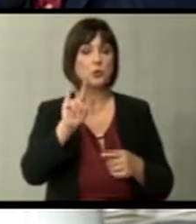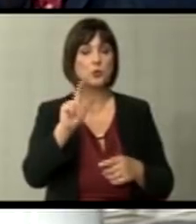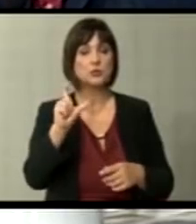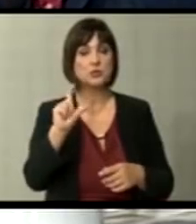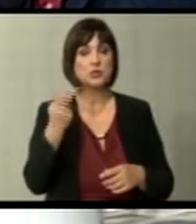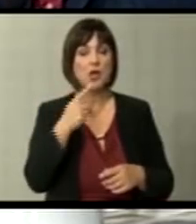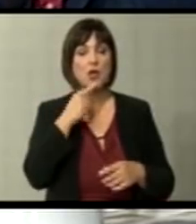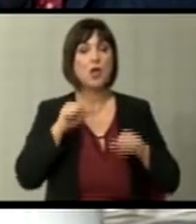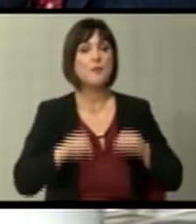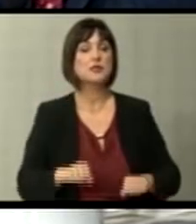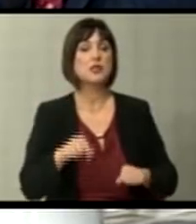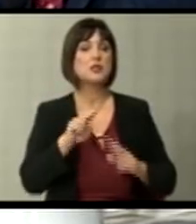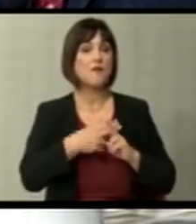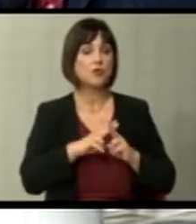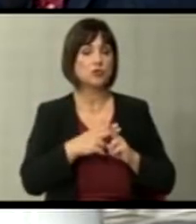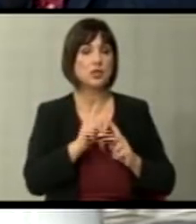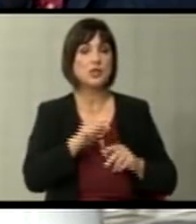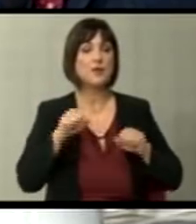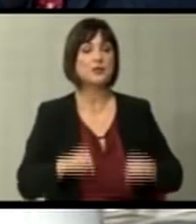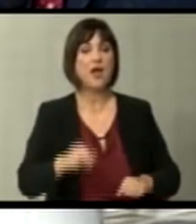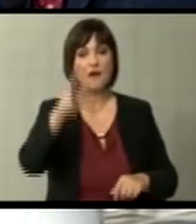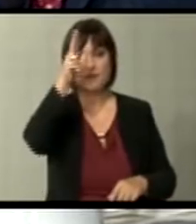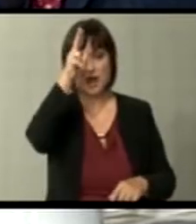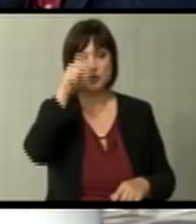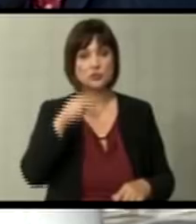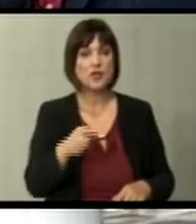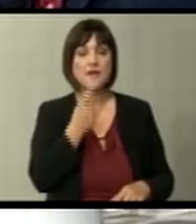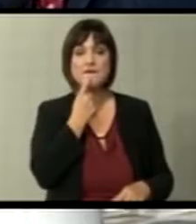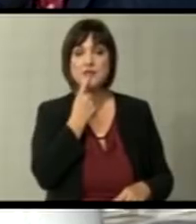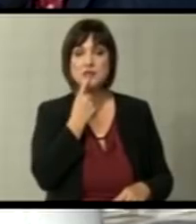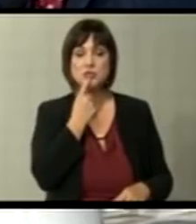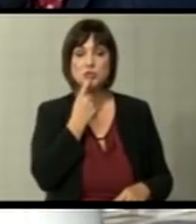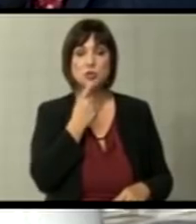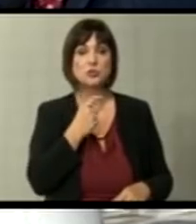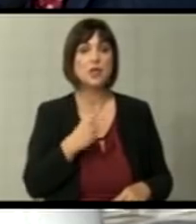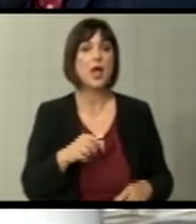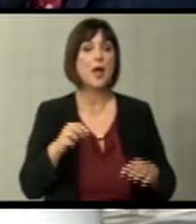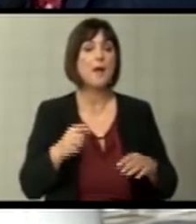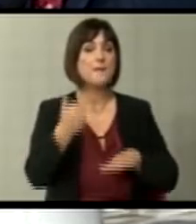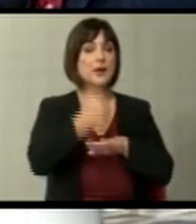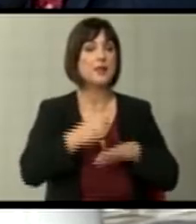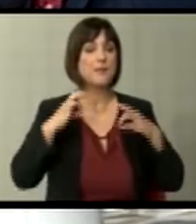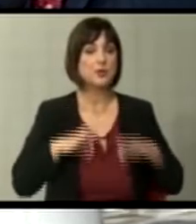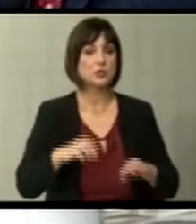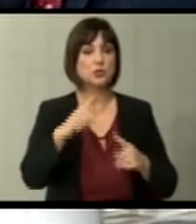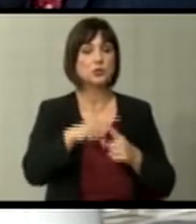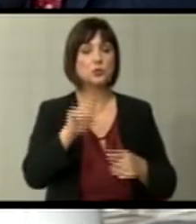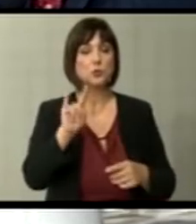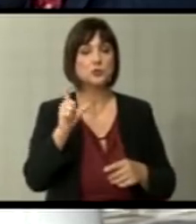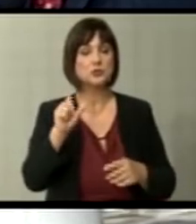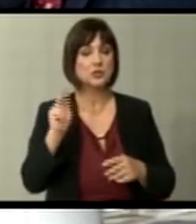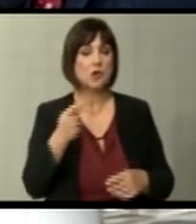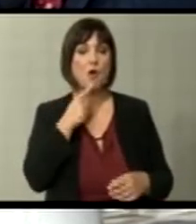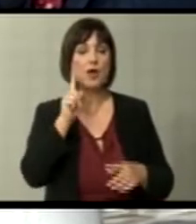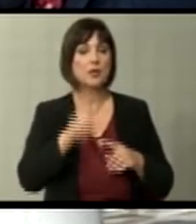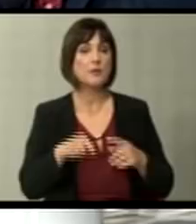четврто ќе председава Туск значи не председава француски, финскиот премиер или председател туку Туск тоа ќе биде